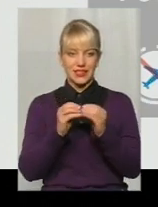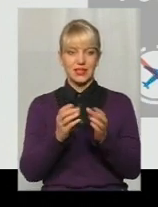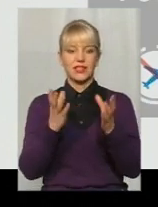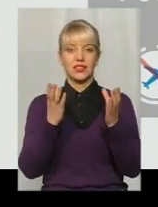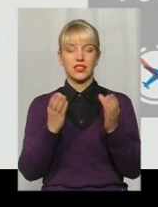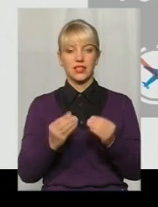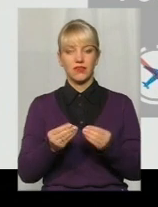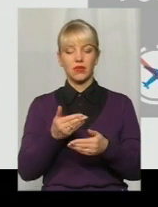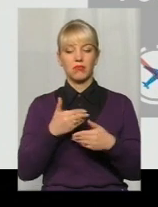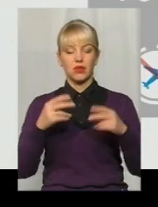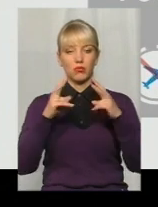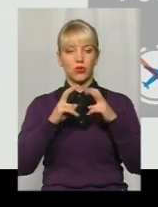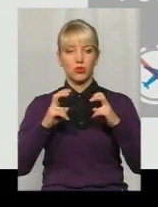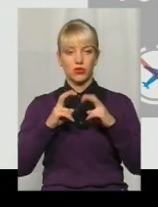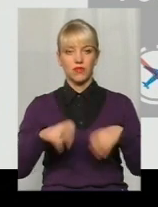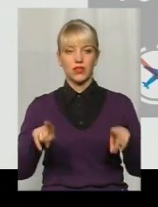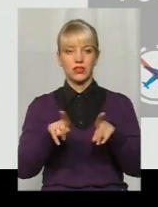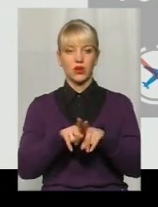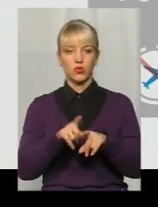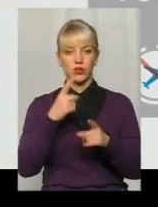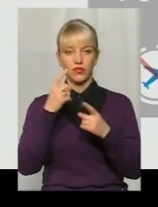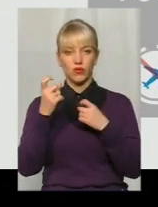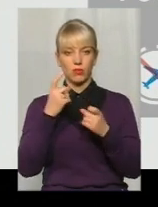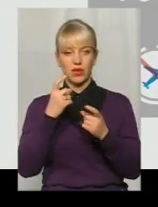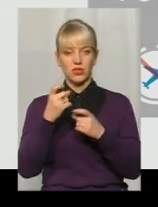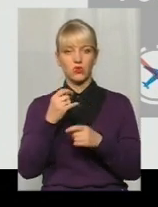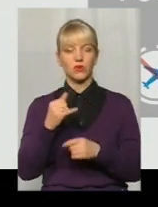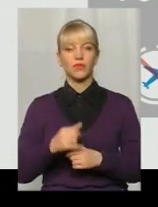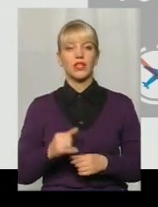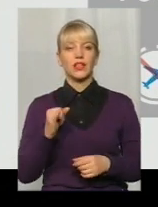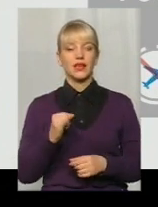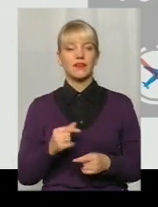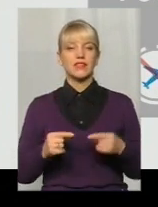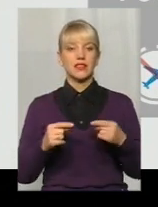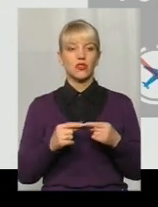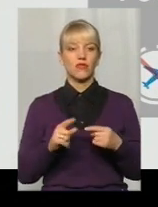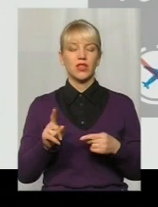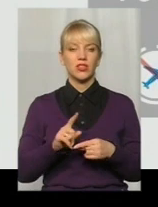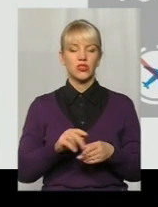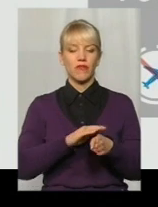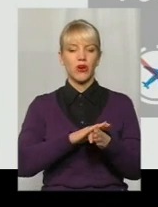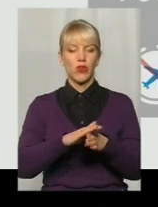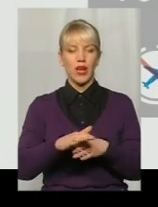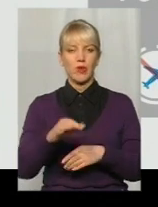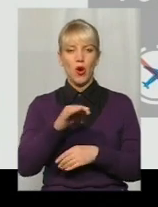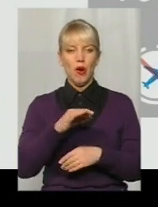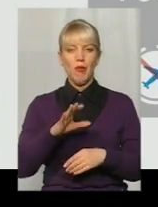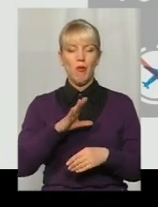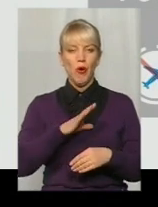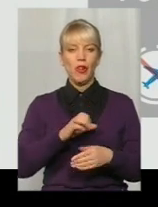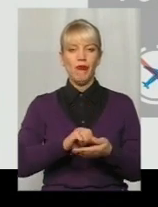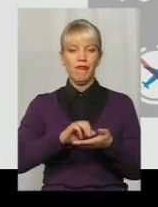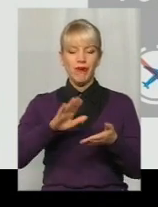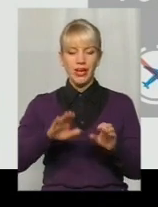ми проаналізували таку інформацію і встановили, що виконавцями області було винесено